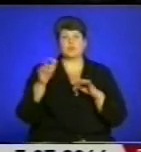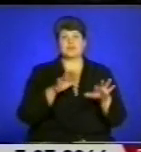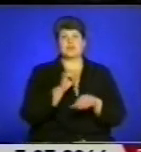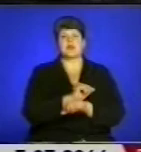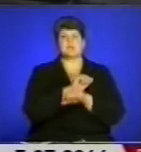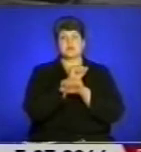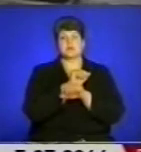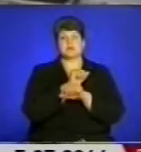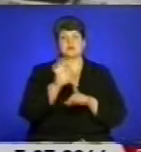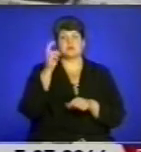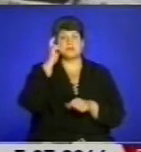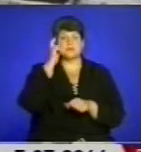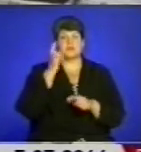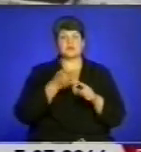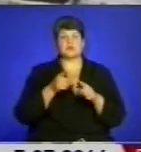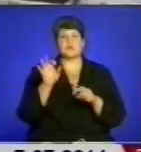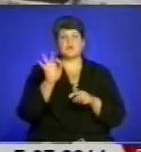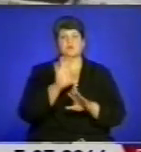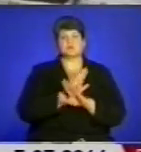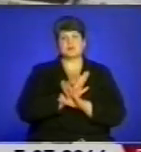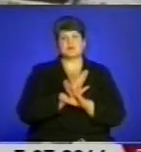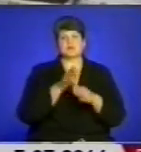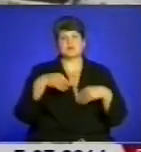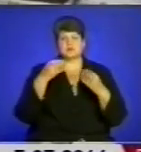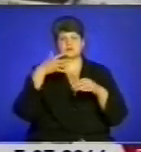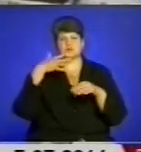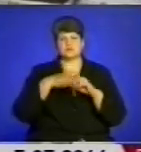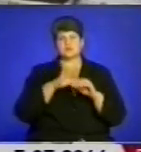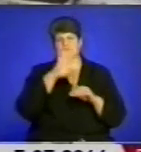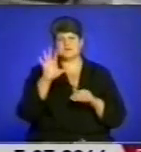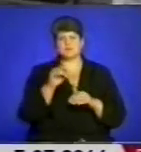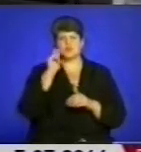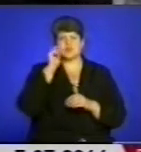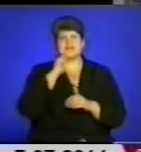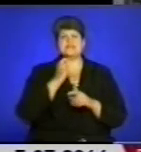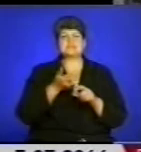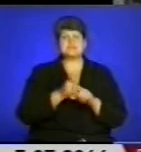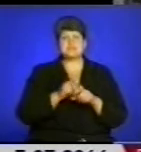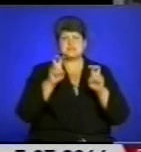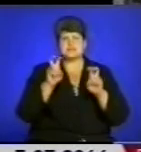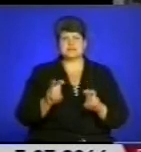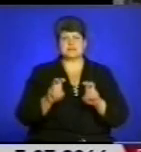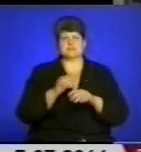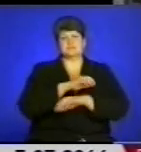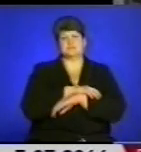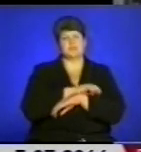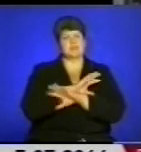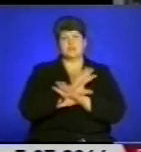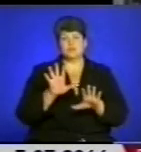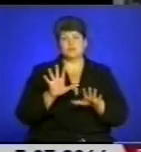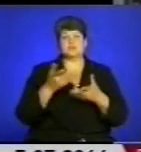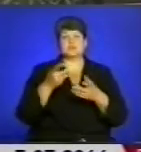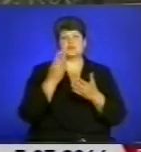про загиблих. І в свою чергу дає можливість зрозуміти усім, що українці не будуть більше сидіти, склавши руки. За сюжет взято роботу